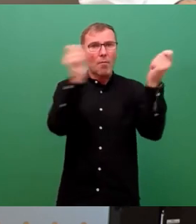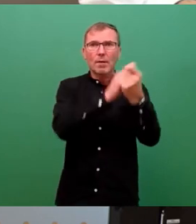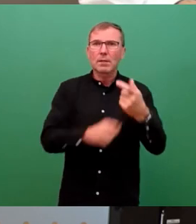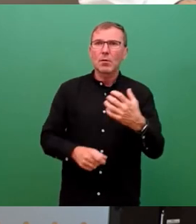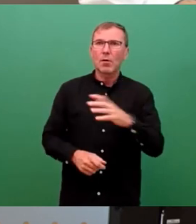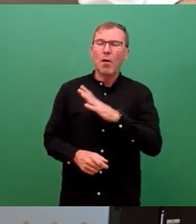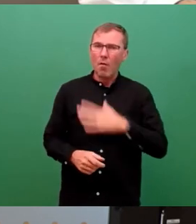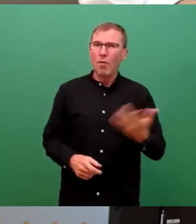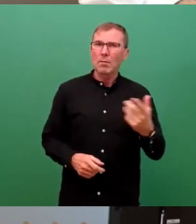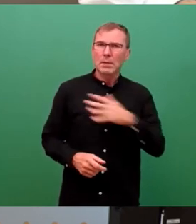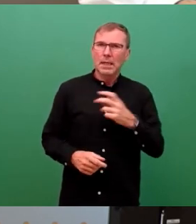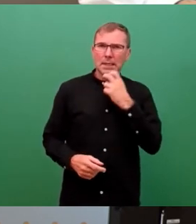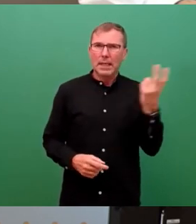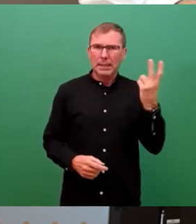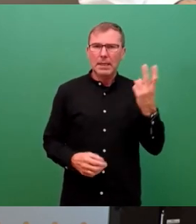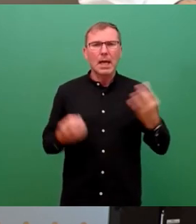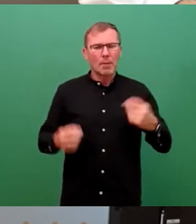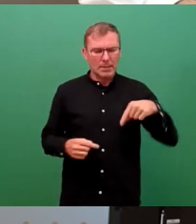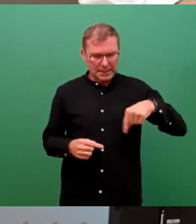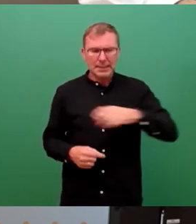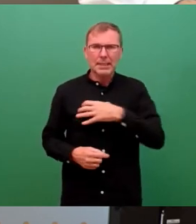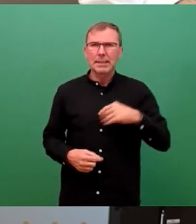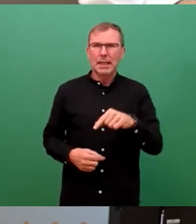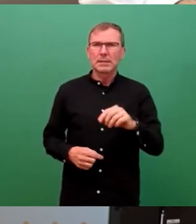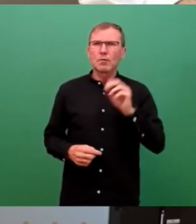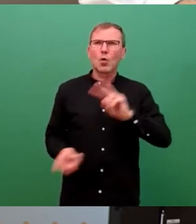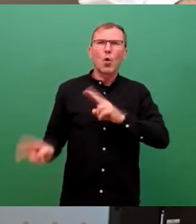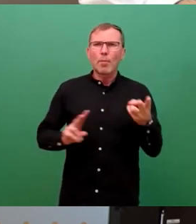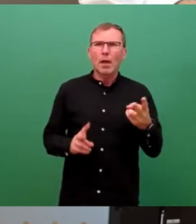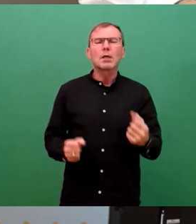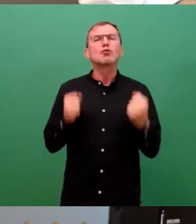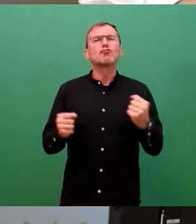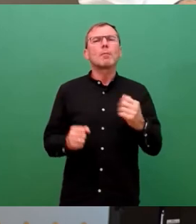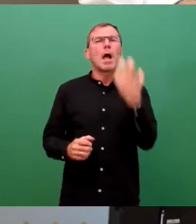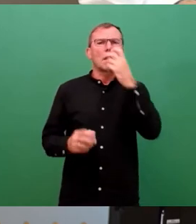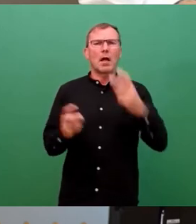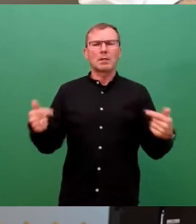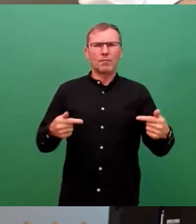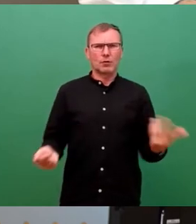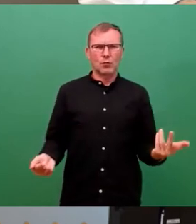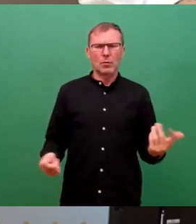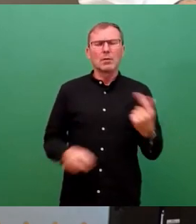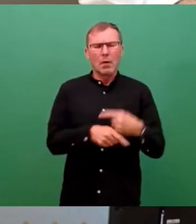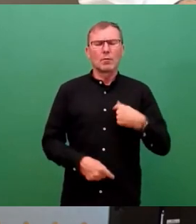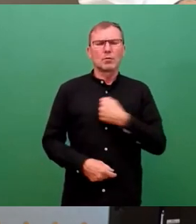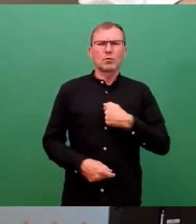Sachsenenergie, dann bedarf es zumindest in Dresden für den Übergang einer stabilen Gasversorgung. Und darum müssen wir uns kümmern. Danke.